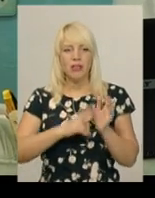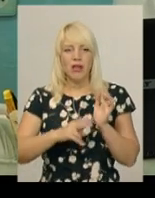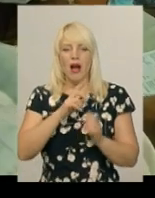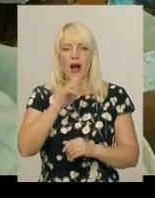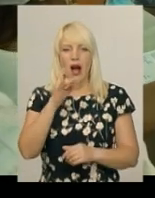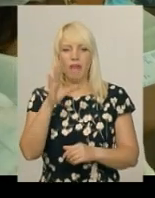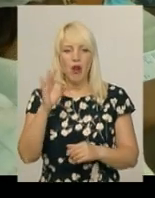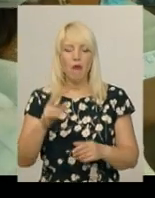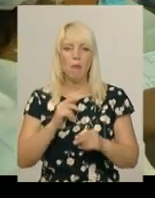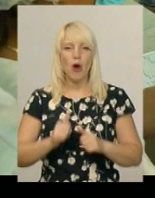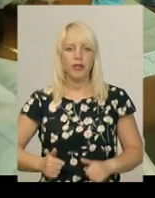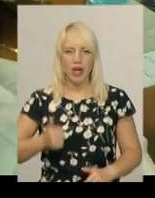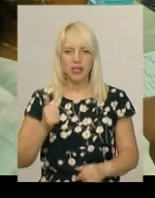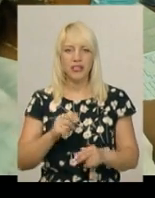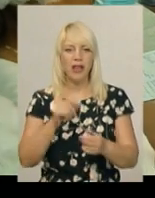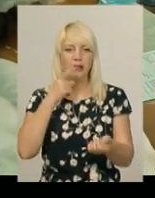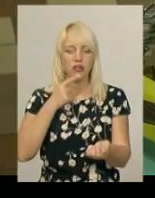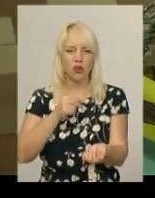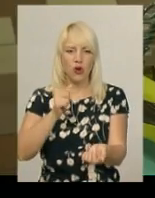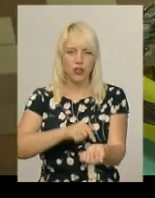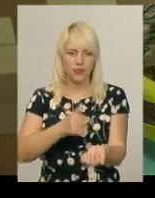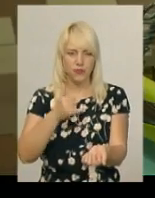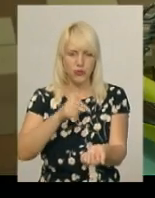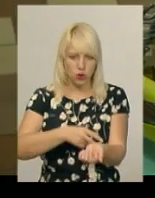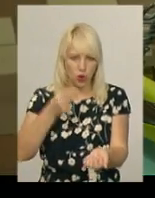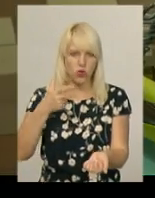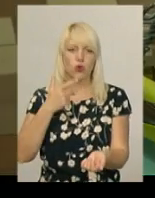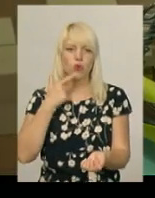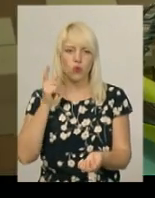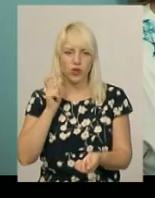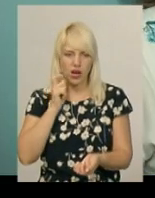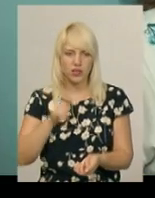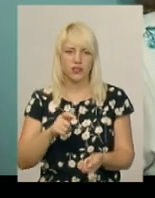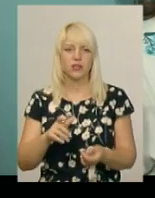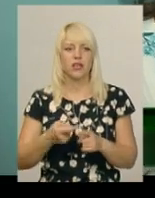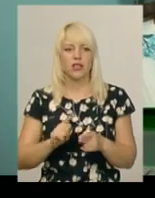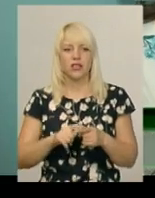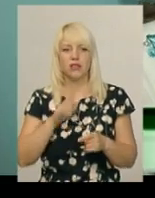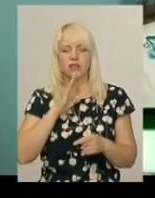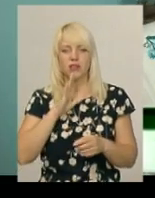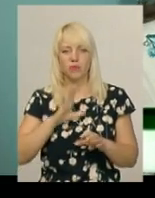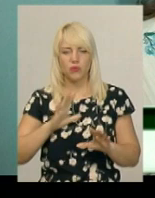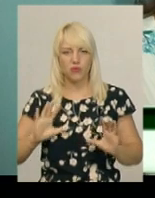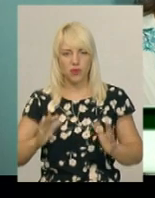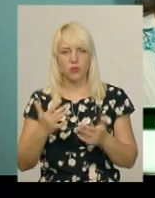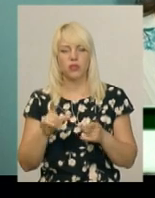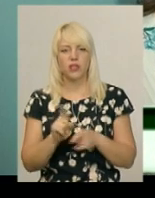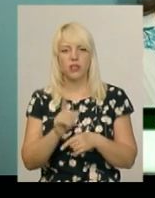донор України. Здає кров 33 роки, відколи працює в закладі. Був такий випадок, дівочка